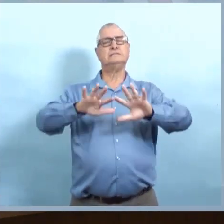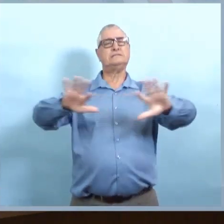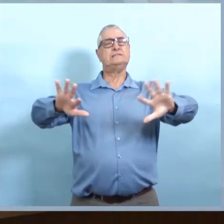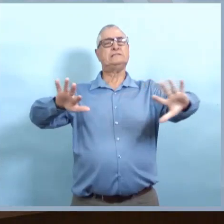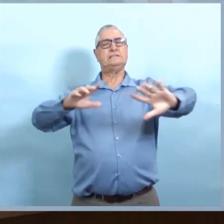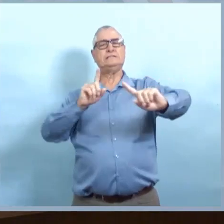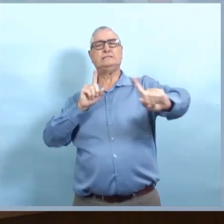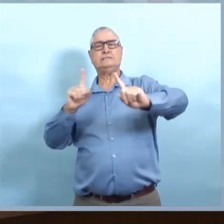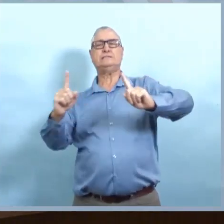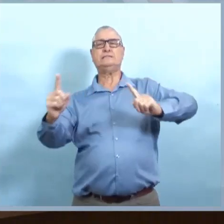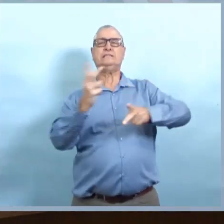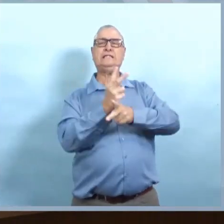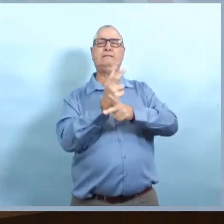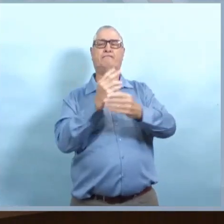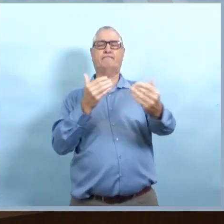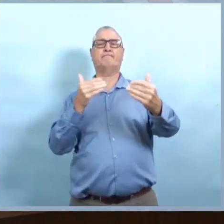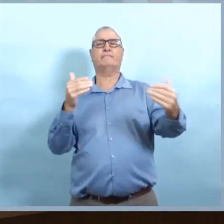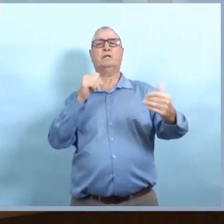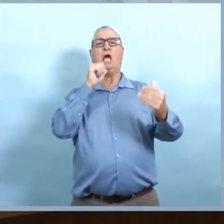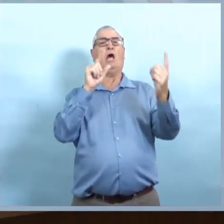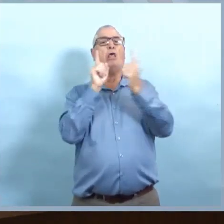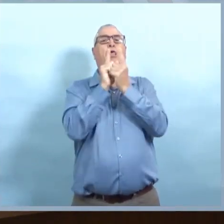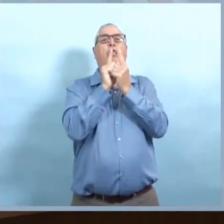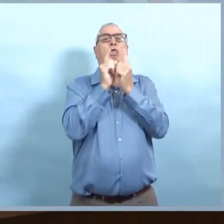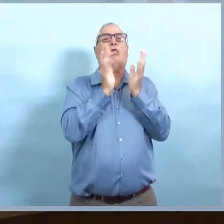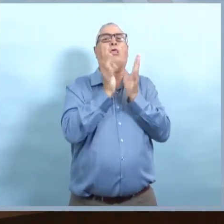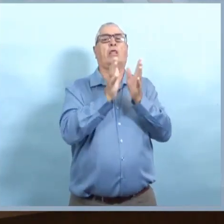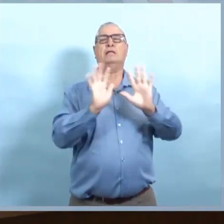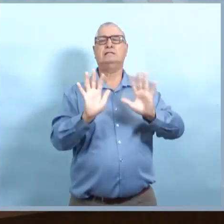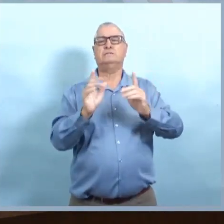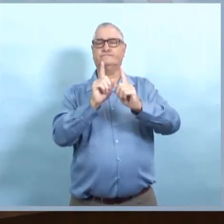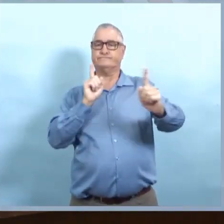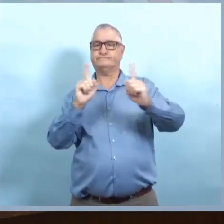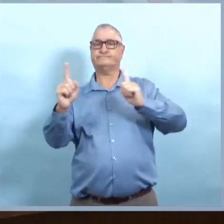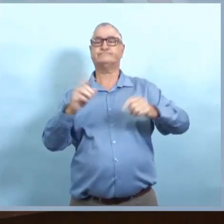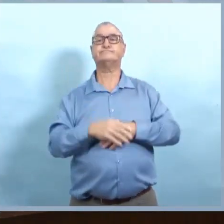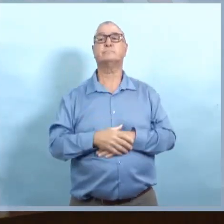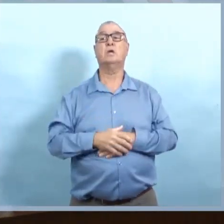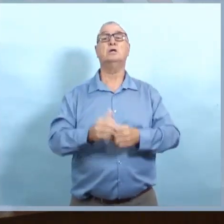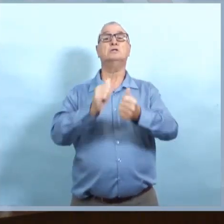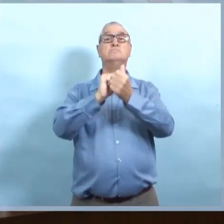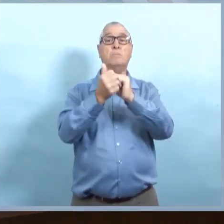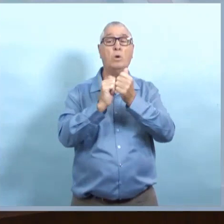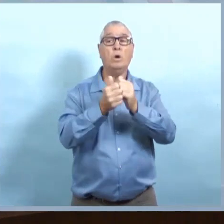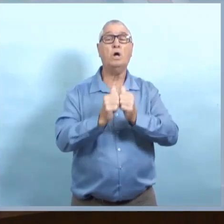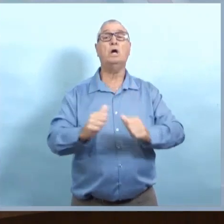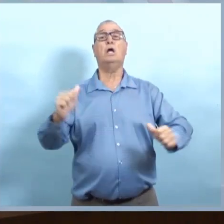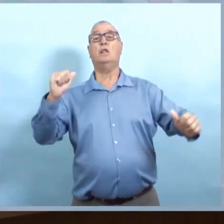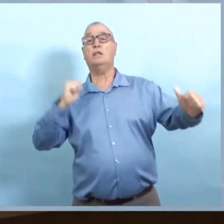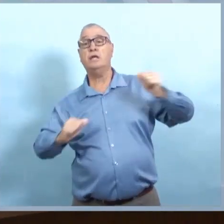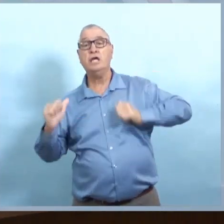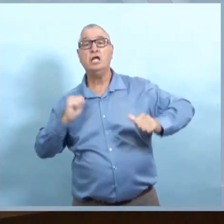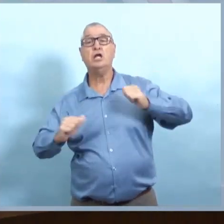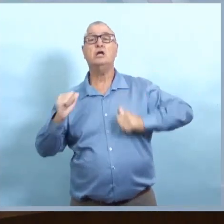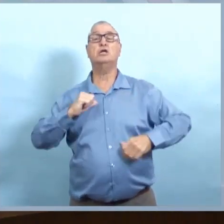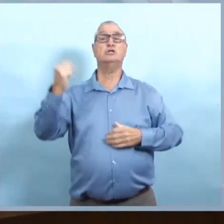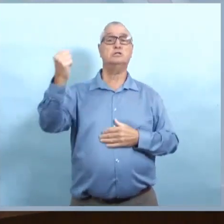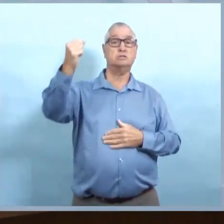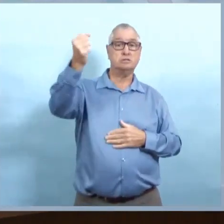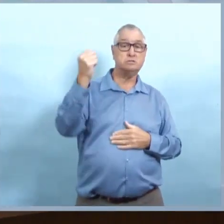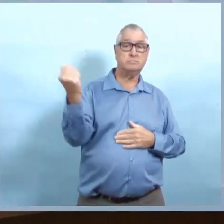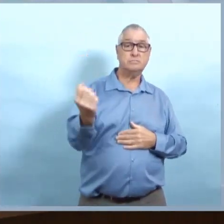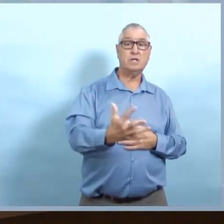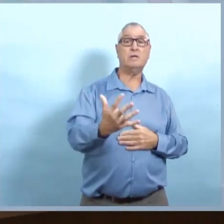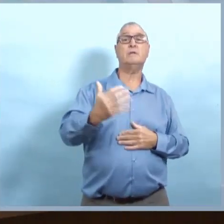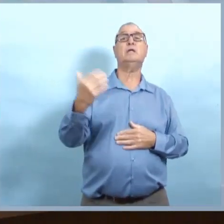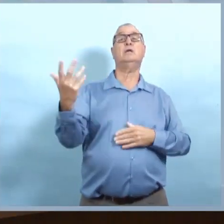Nous recommandons fortement aux gens de réduire leur contact à l'extérieur de leur ménage. Tous les autres ordres concernant les écoles, les